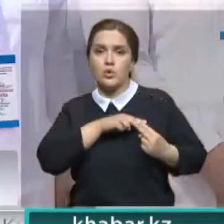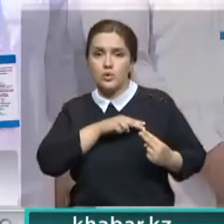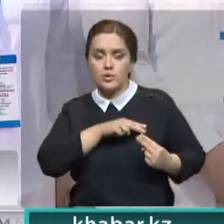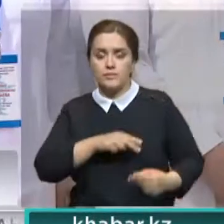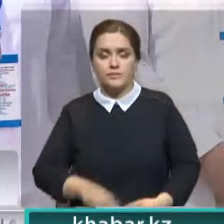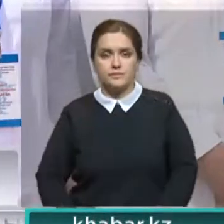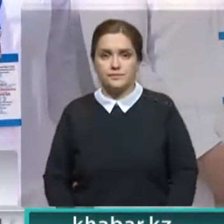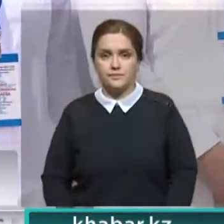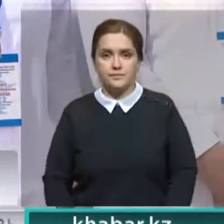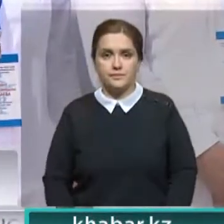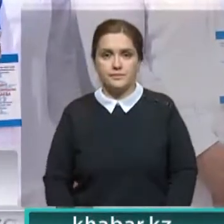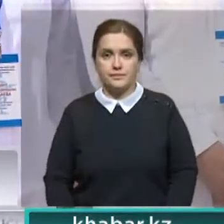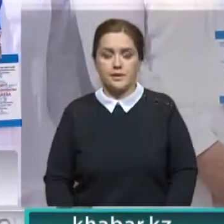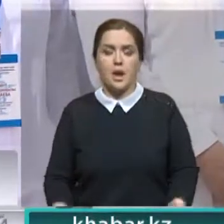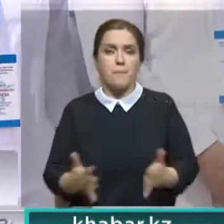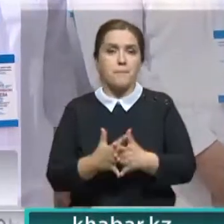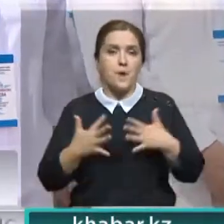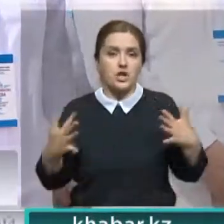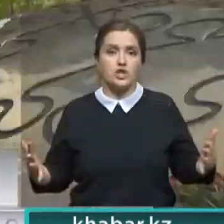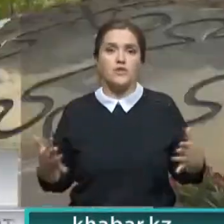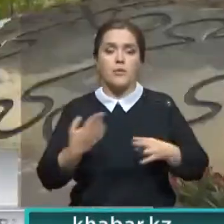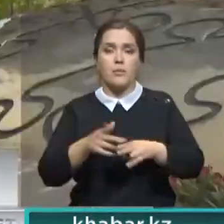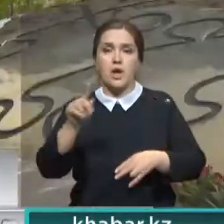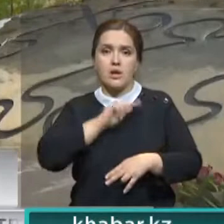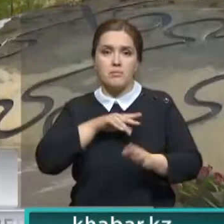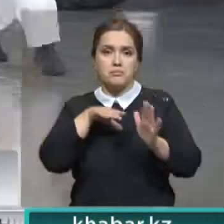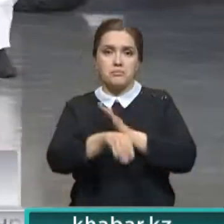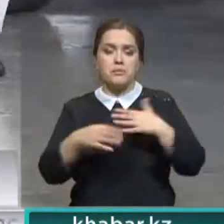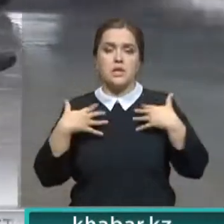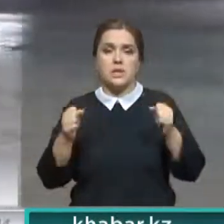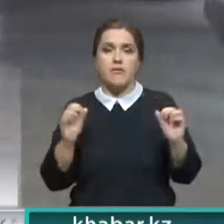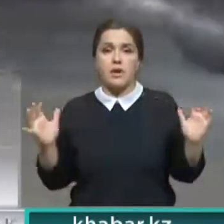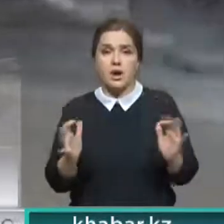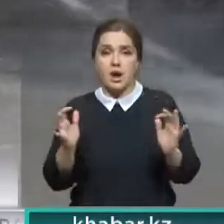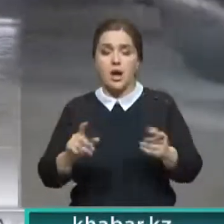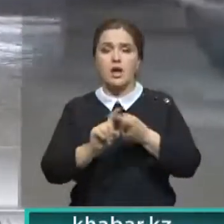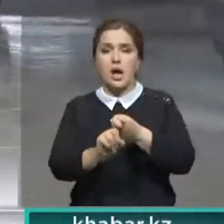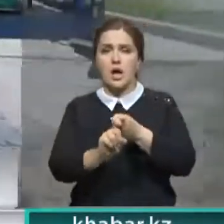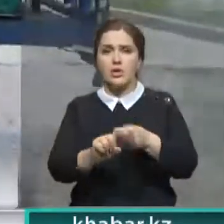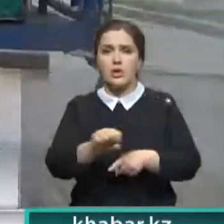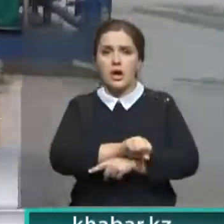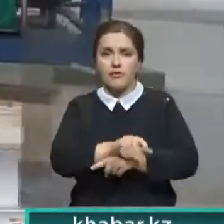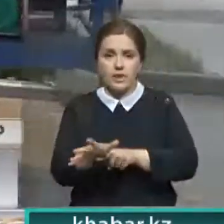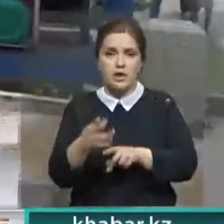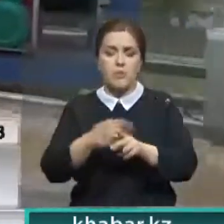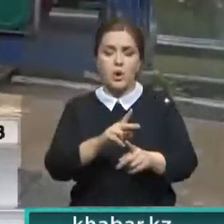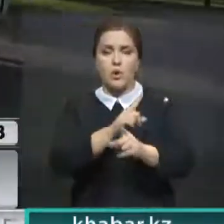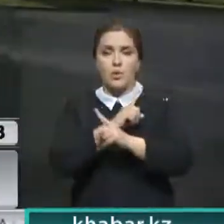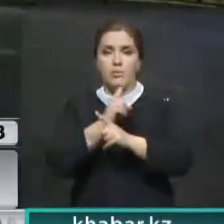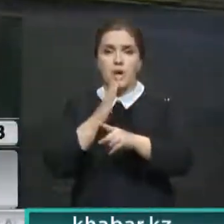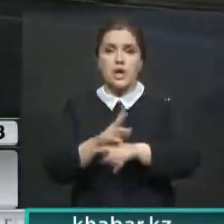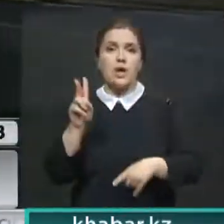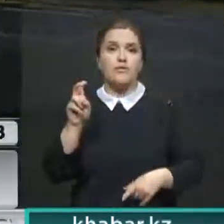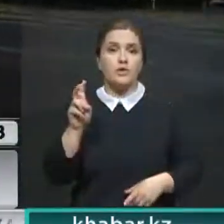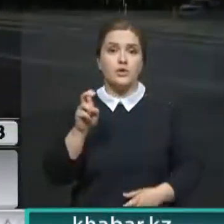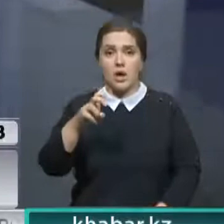героизм. Большинство награжденных – работники здравоохранения. Корона-вихрь мирового масштаба унес жизни больше 200